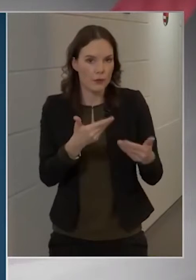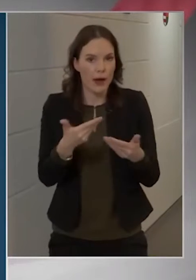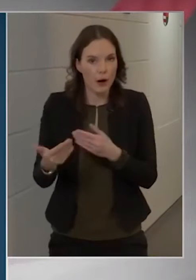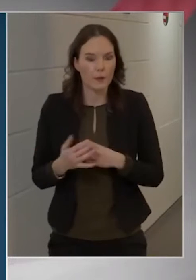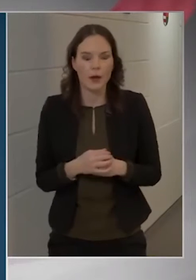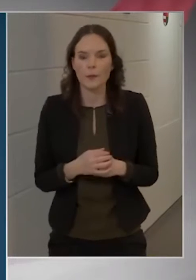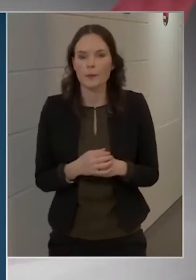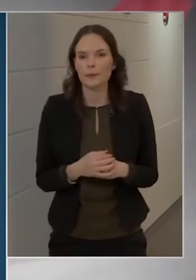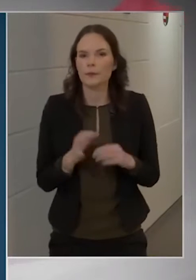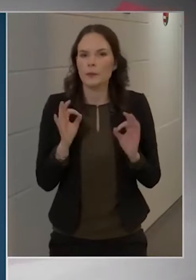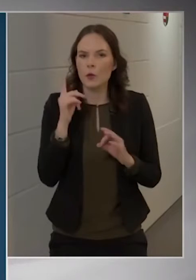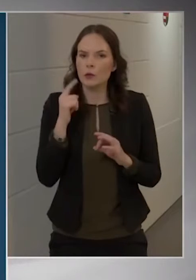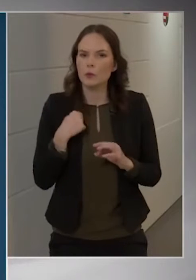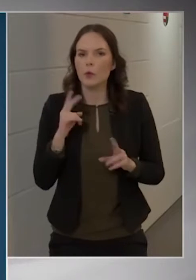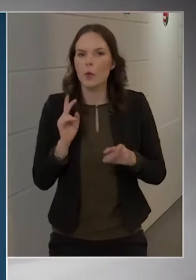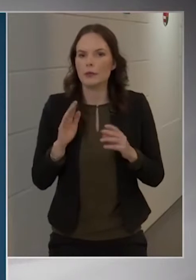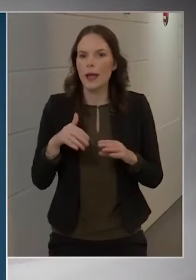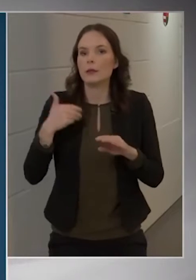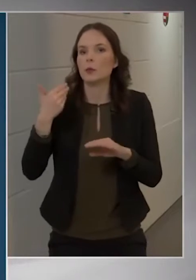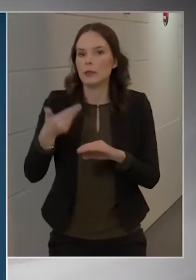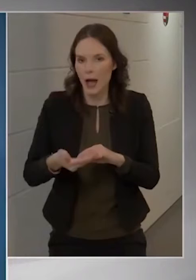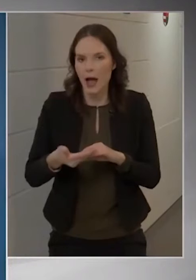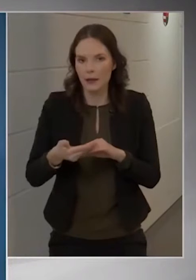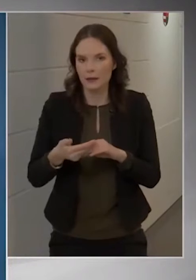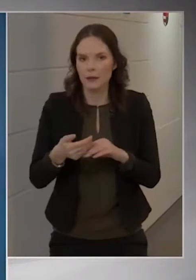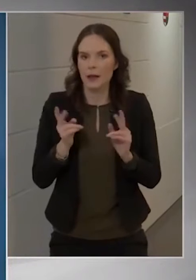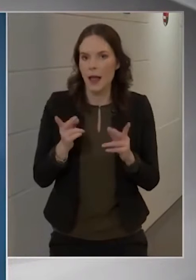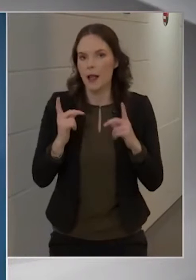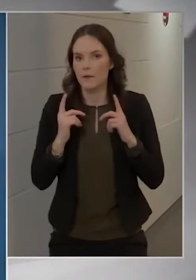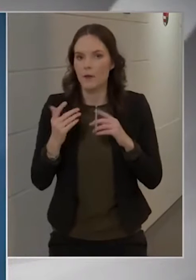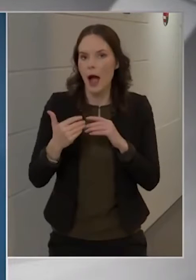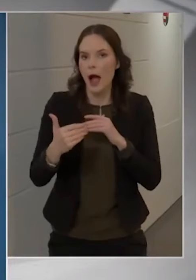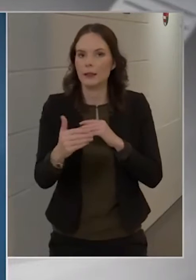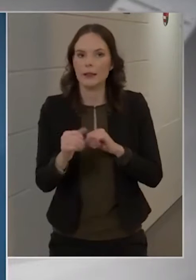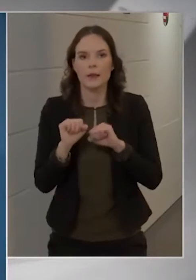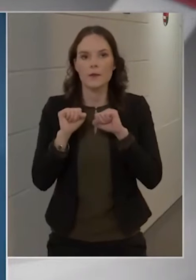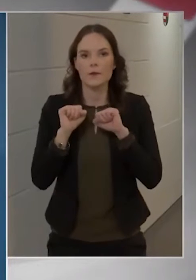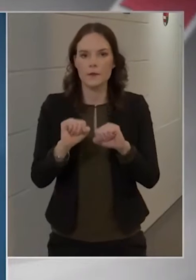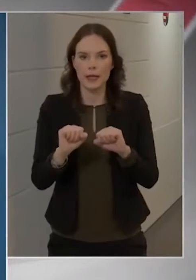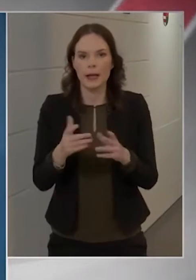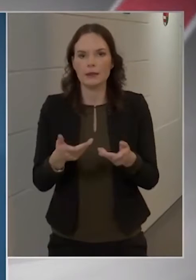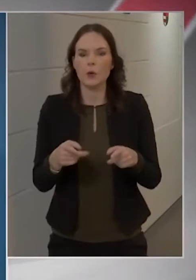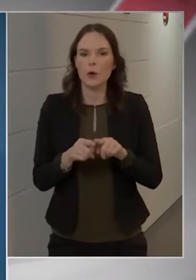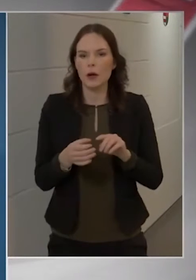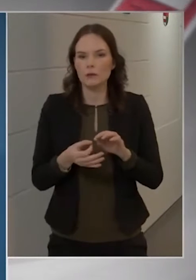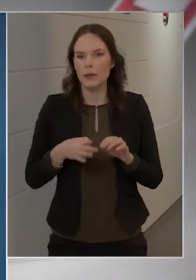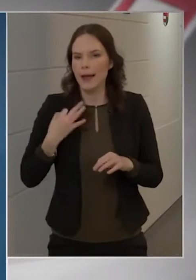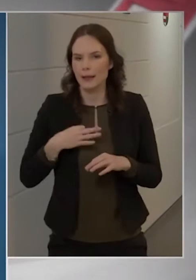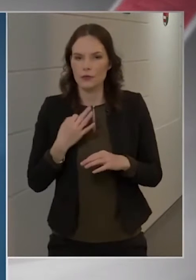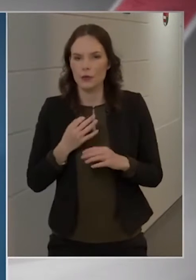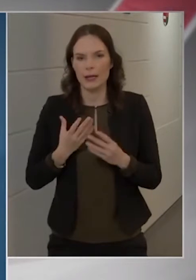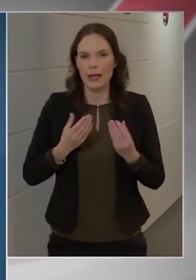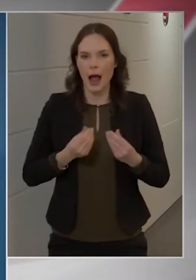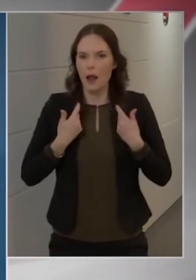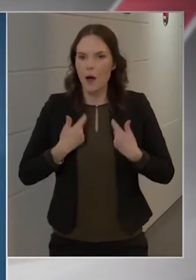tudjuk jól, hogy ezt követően várható az az immunitás, az az egészségi állapot, amely már